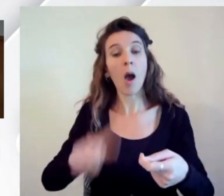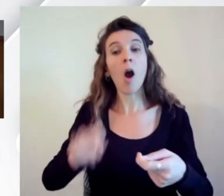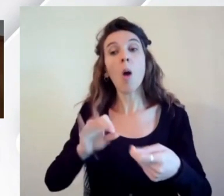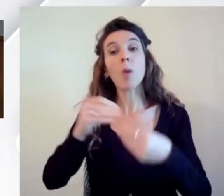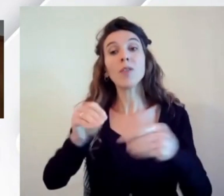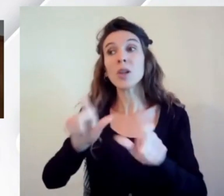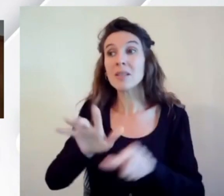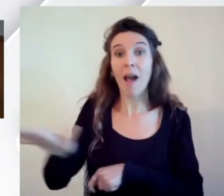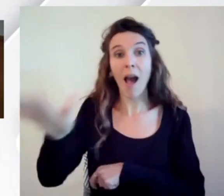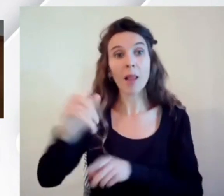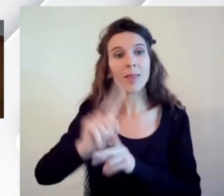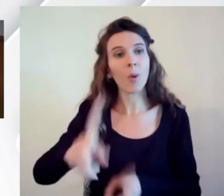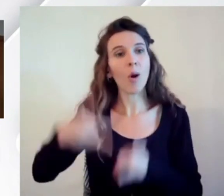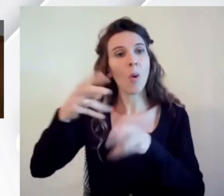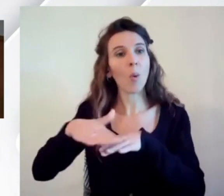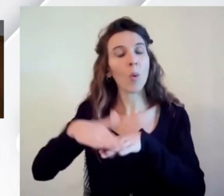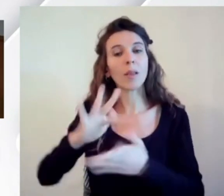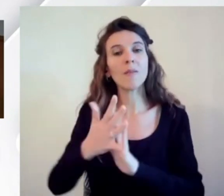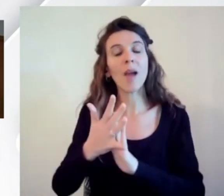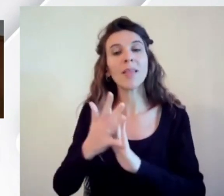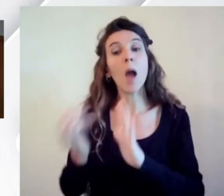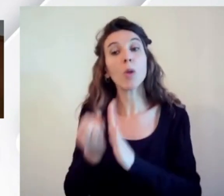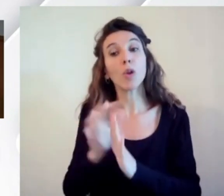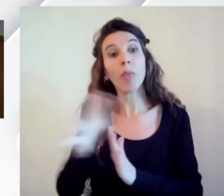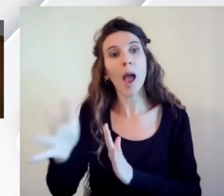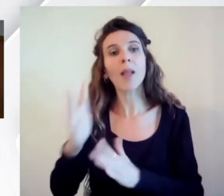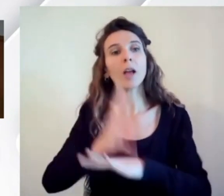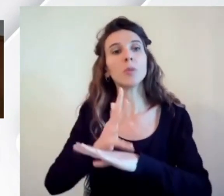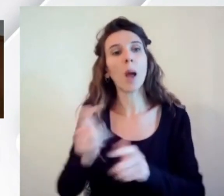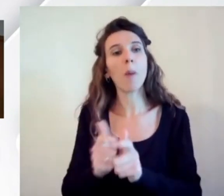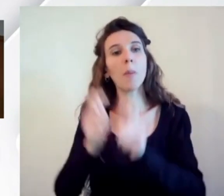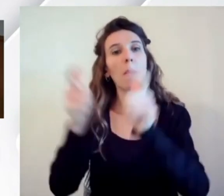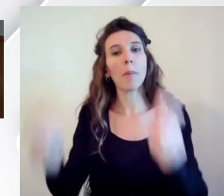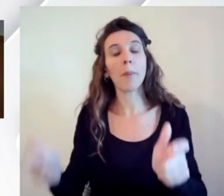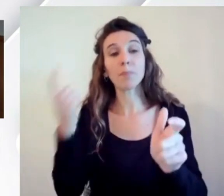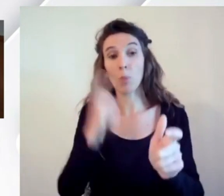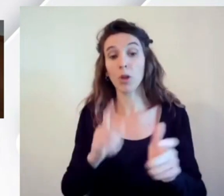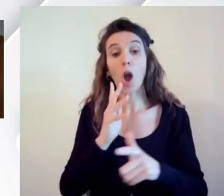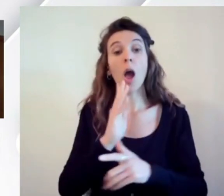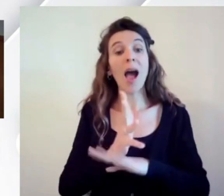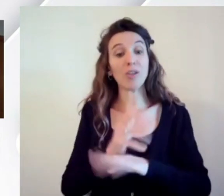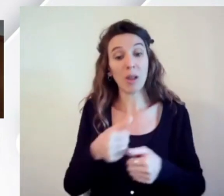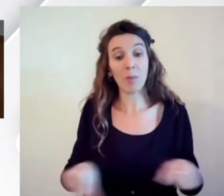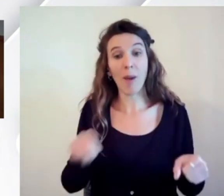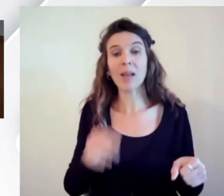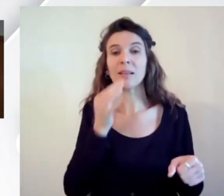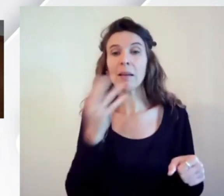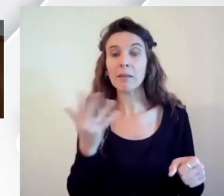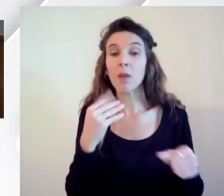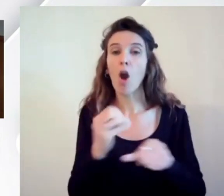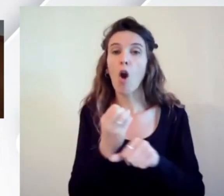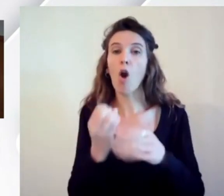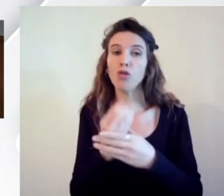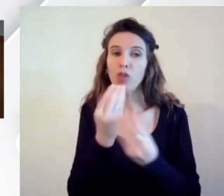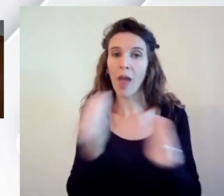cose sempre più accessibili perché quel by default significa avere oggetti o anche semplicemente regole